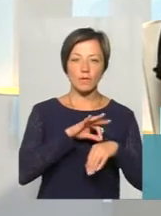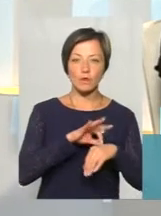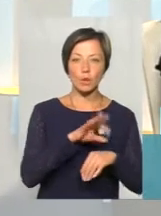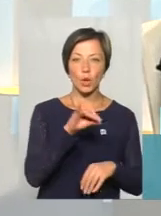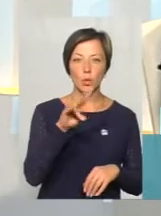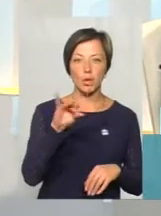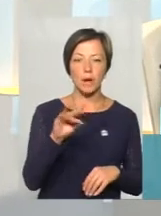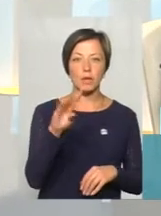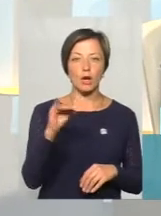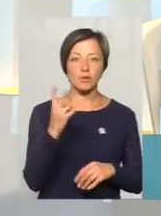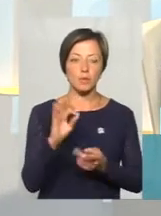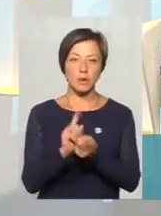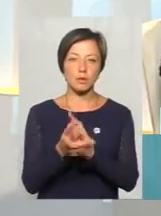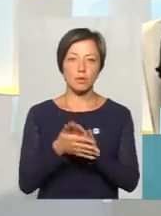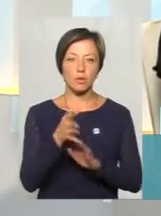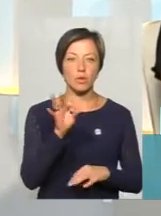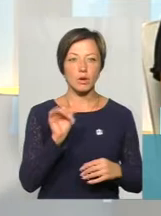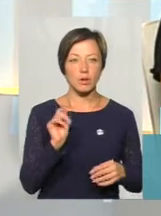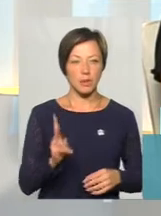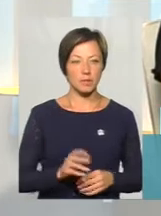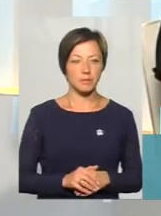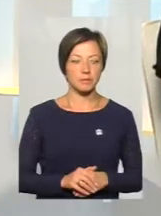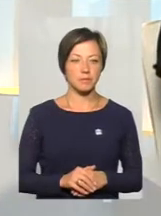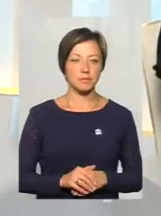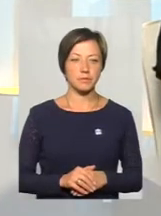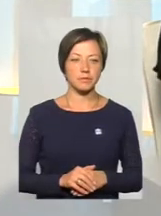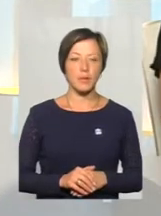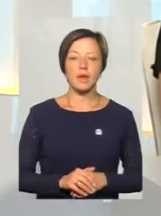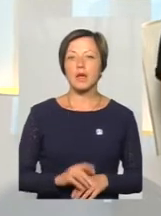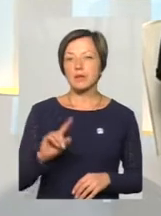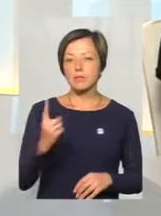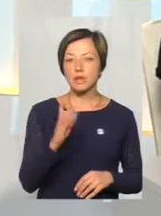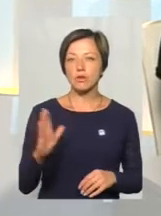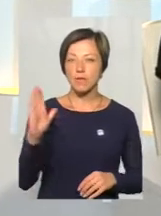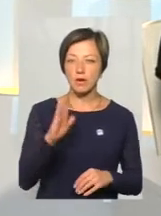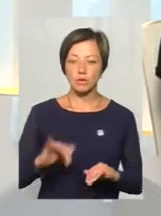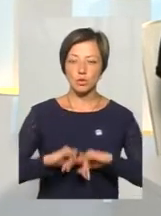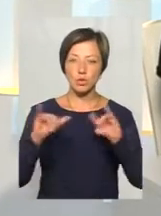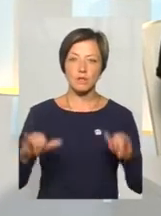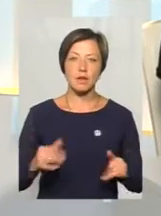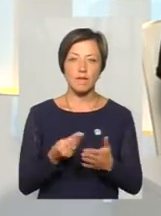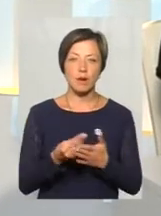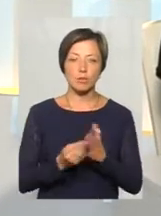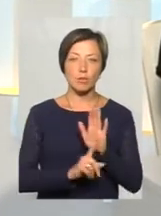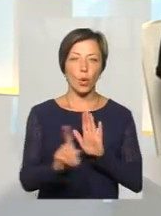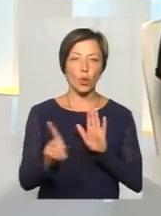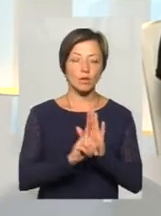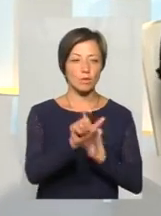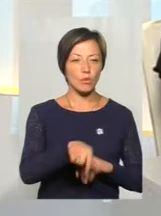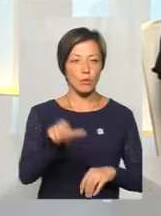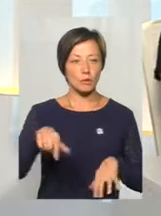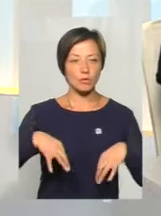метражка. На мову жестів перекладає Ольга Рибак. З 1 вересня зросте вартість проїзду у громадському